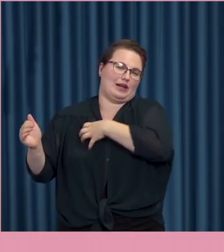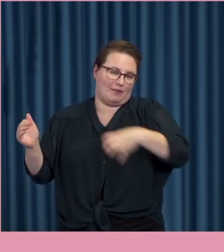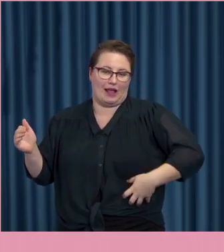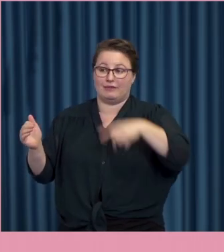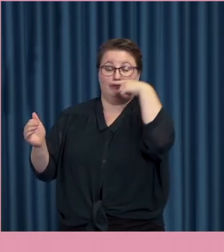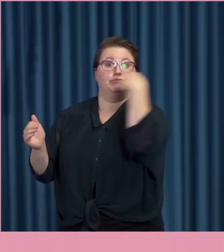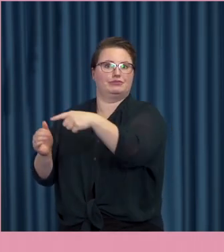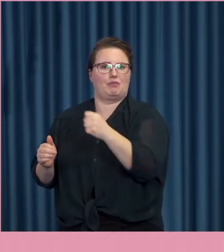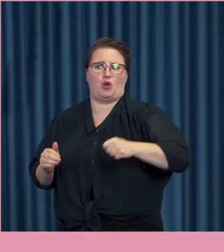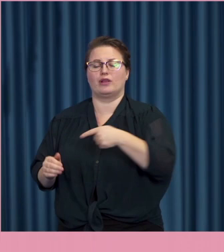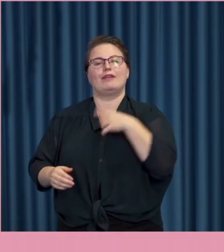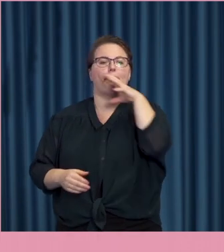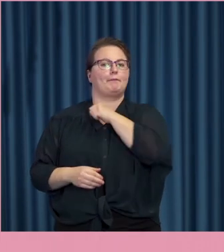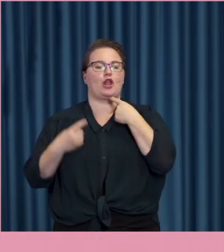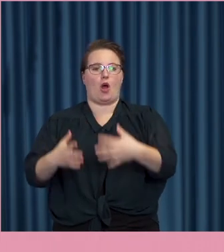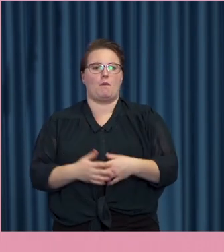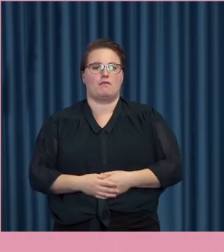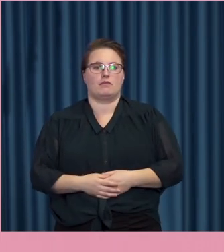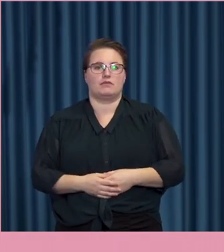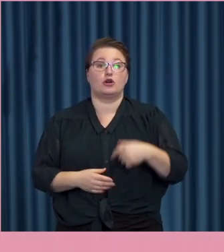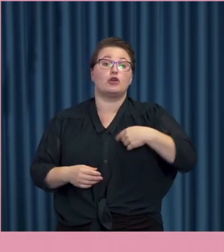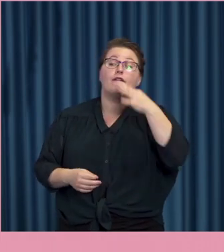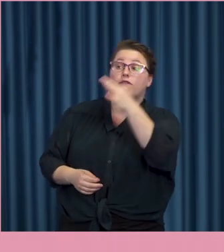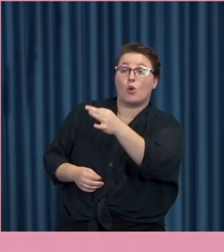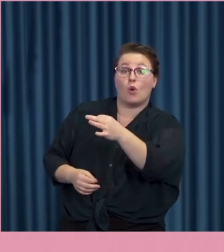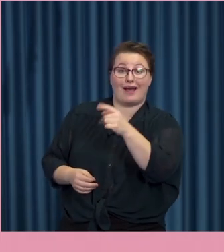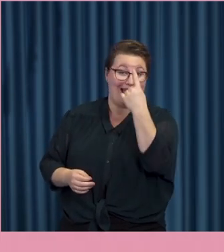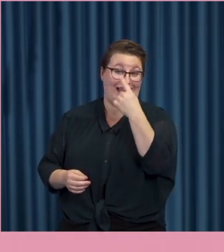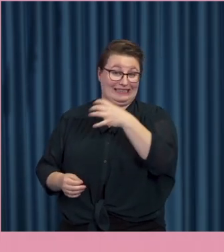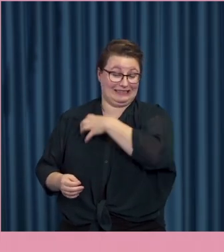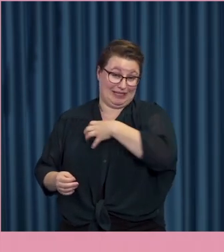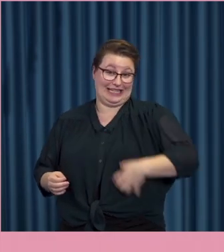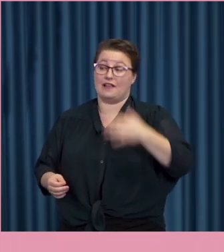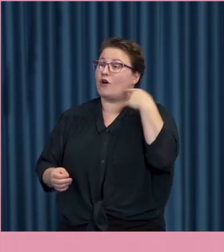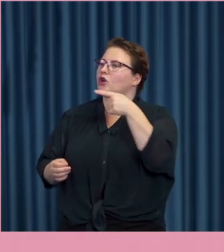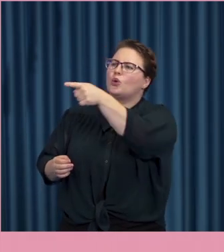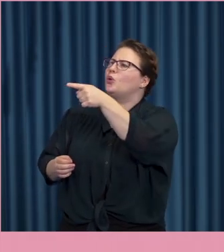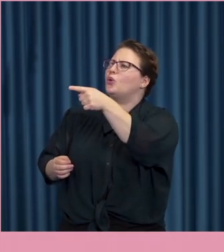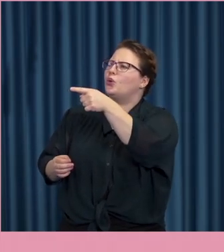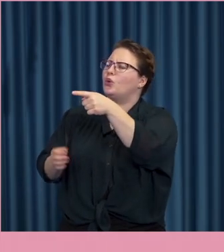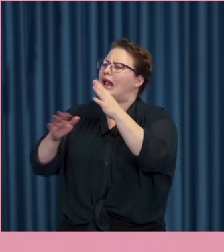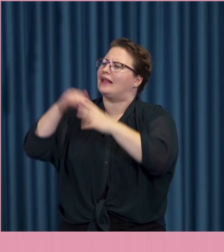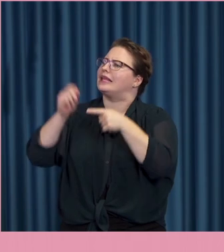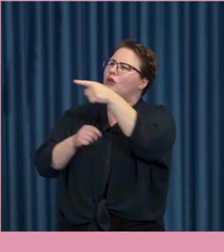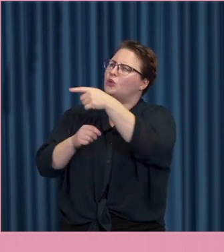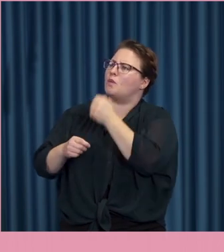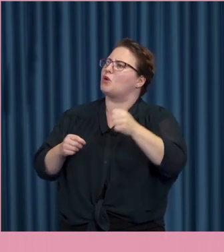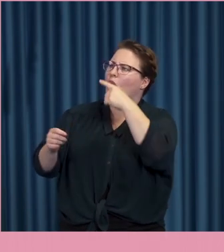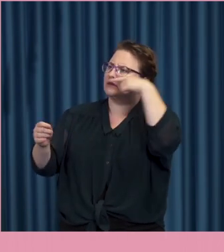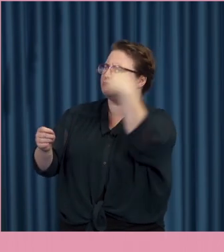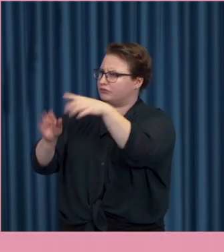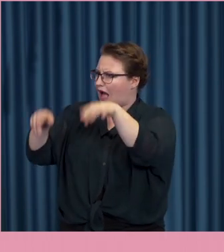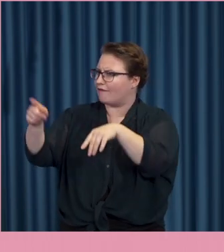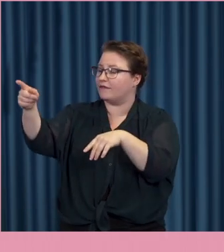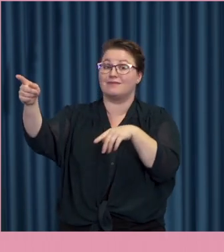det statsrådet hanterade de kränkningar som henne drabbades av. Så vände henne sig mot sin